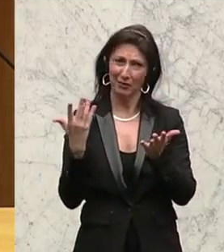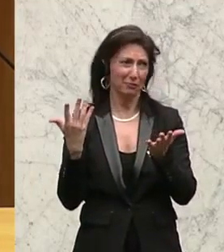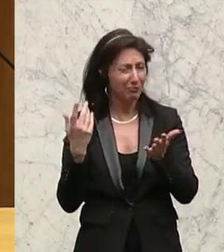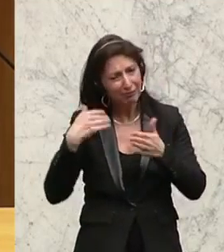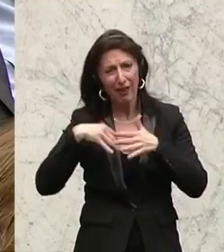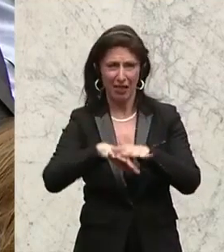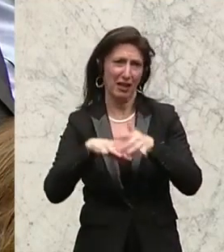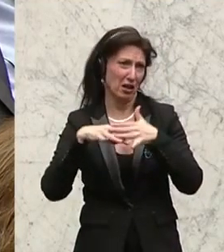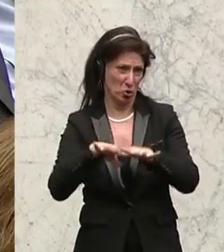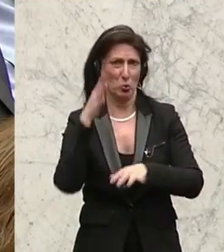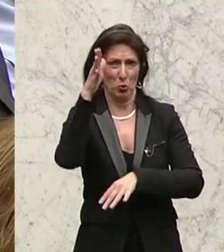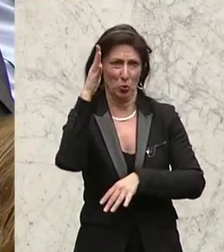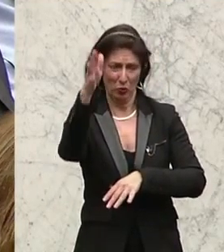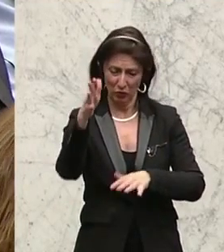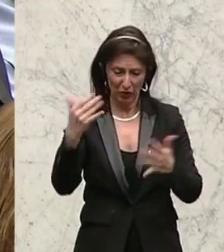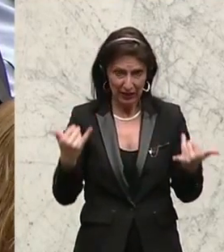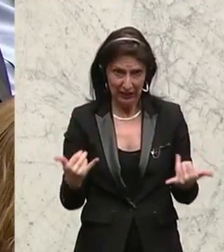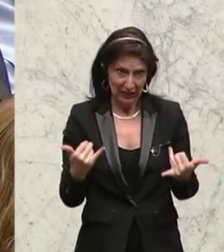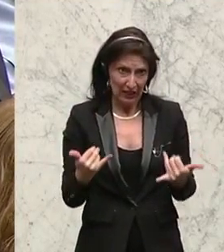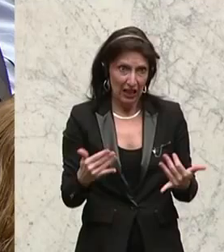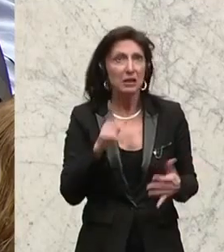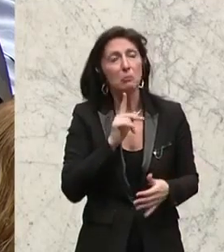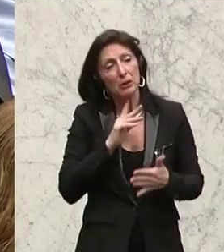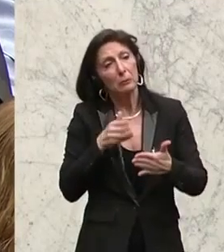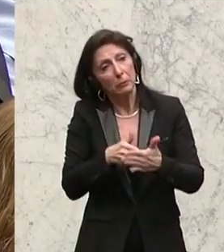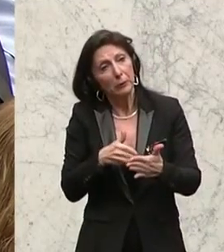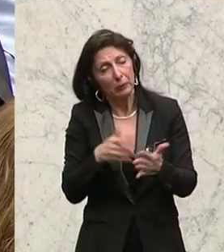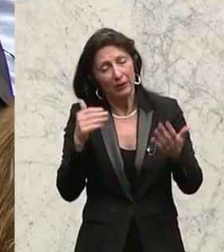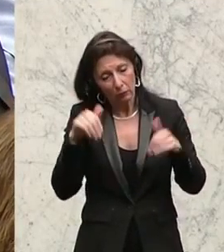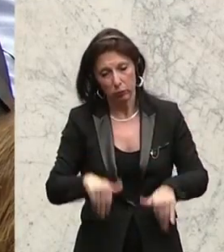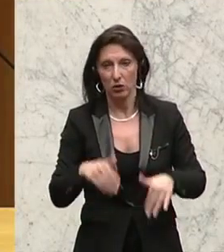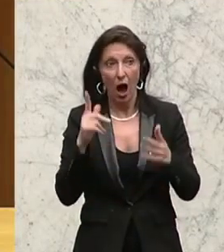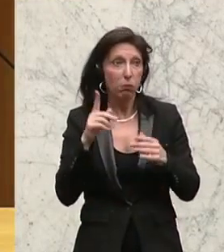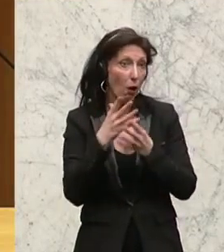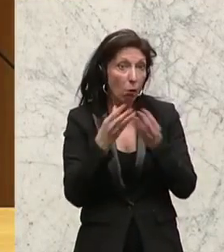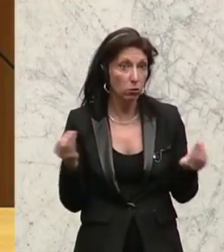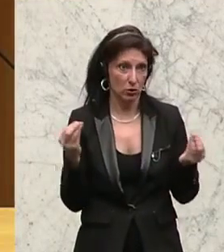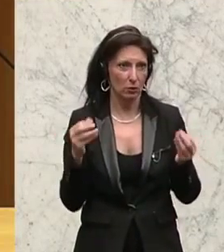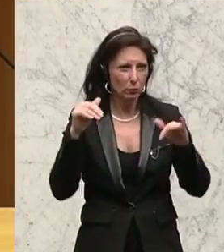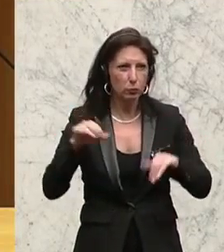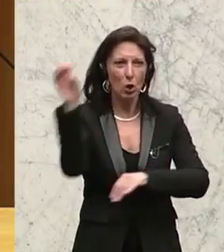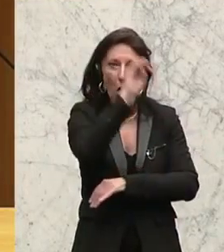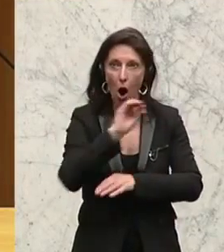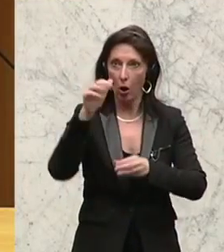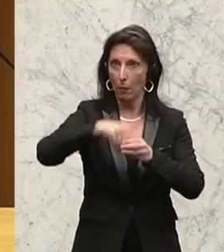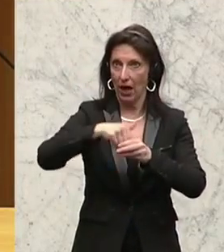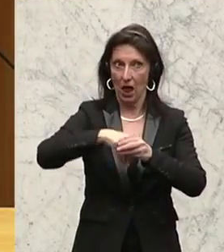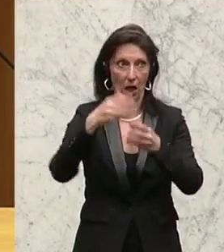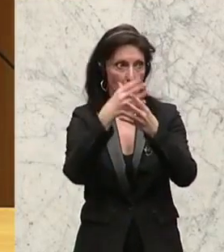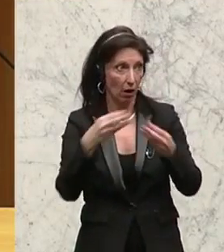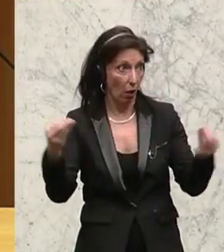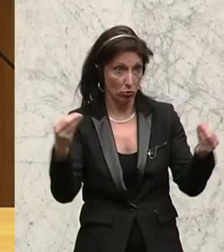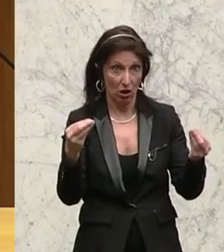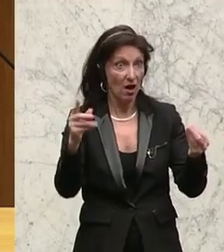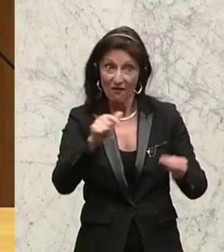wir völlig im Ansatz. Wir müssen das lösen. Wir müssen das auf europäischer Ebene lösen. Sonst haben wir dort Zäune, wo wir seit Jahrzehnten